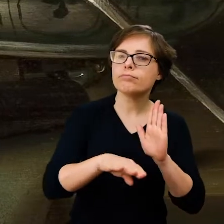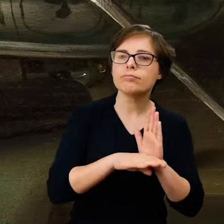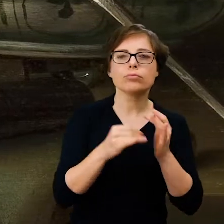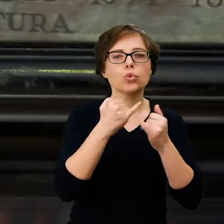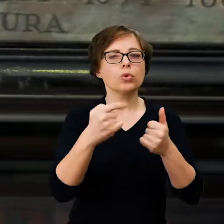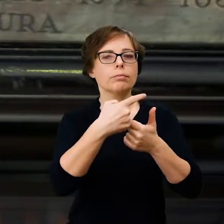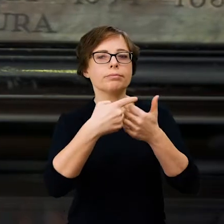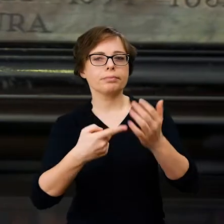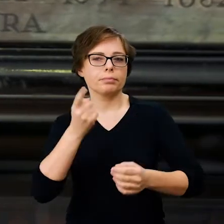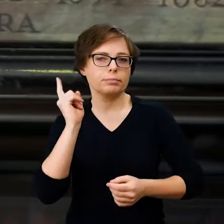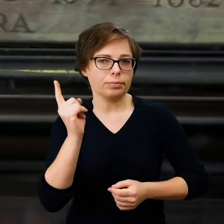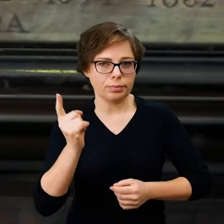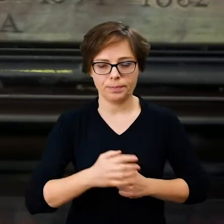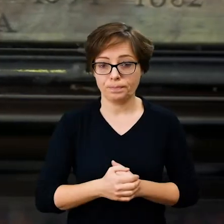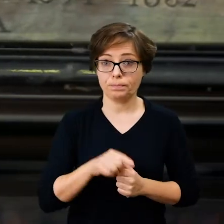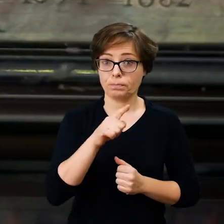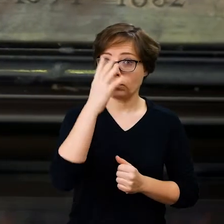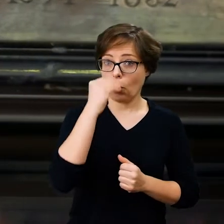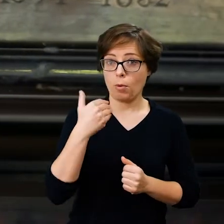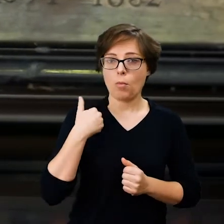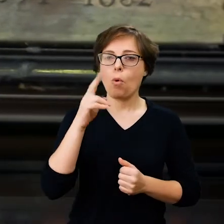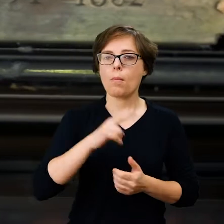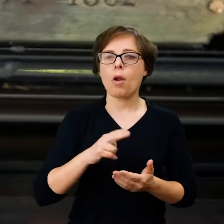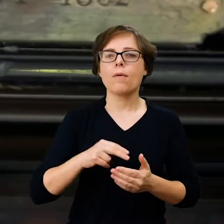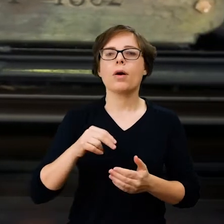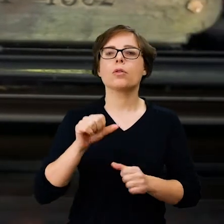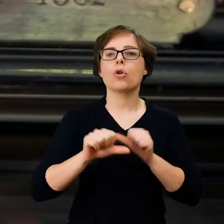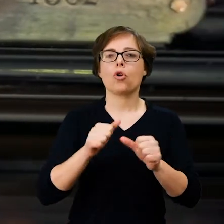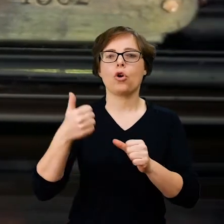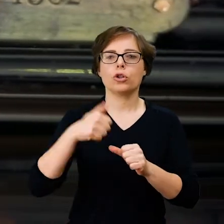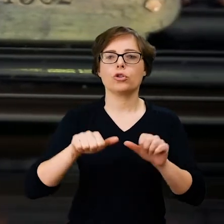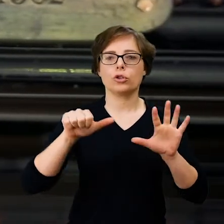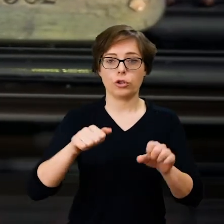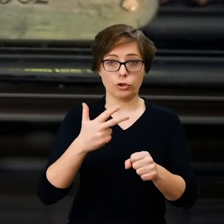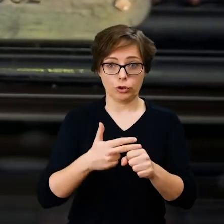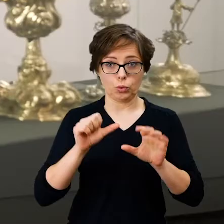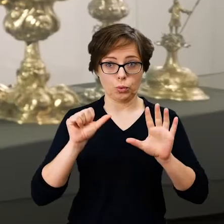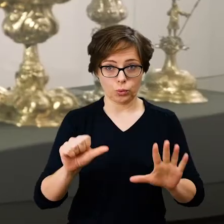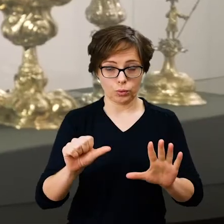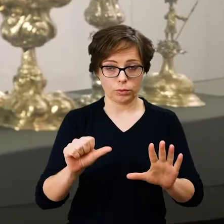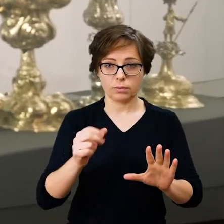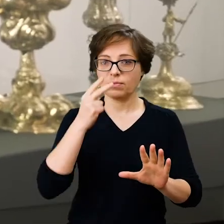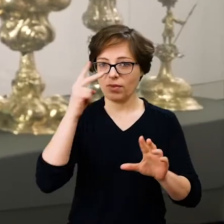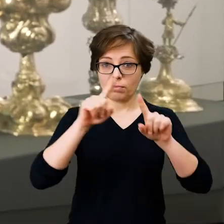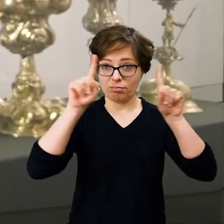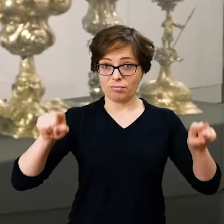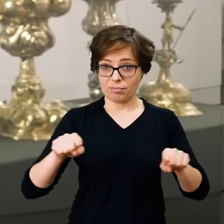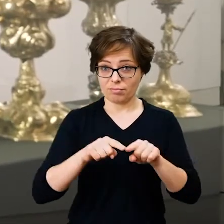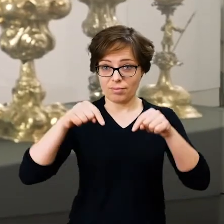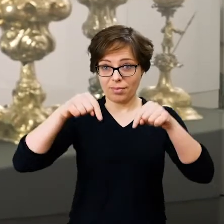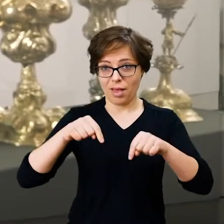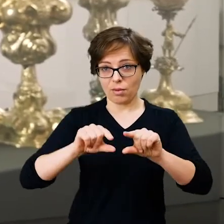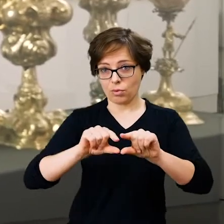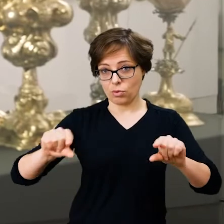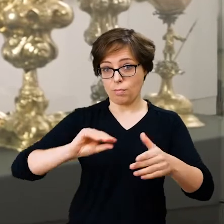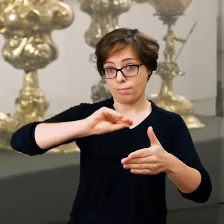Obraz ten powstał w 1636 roku, o czym informuje nas sygnatura i